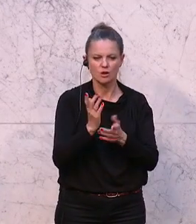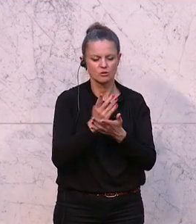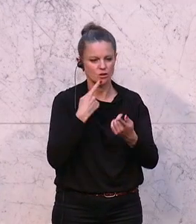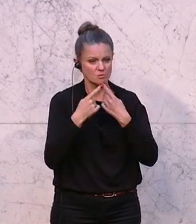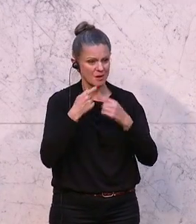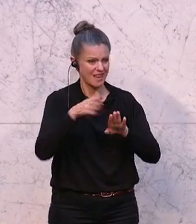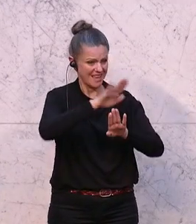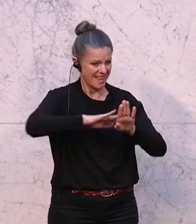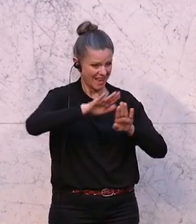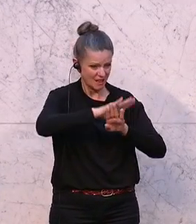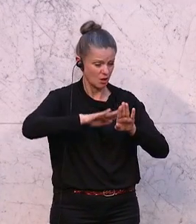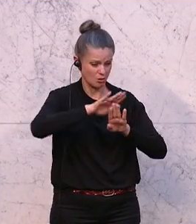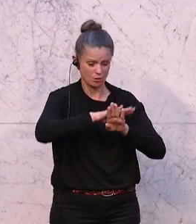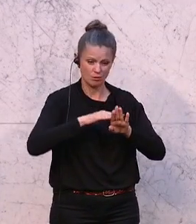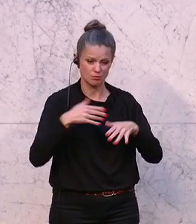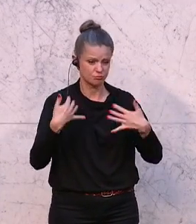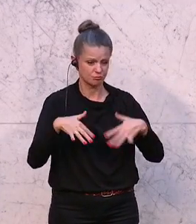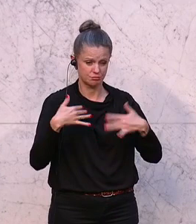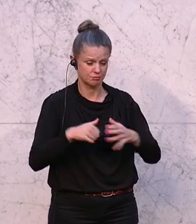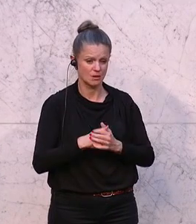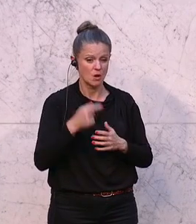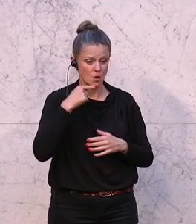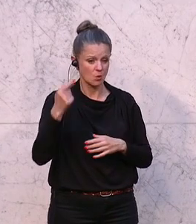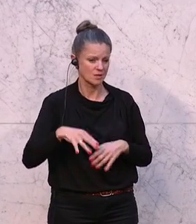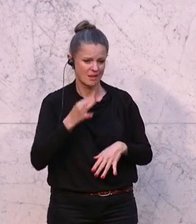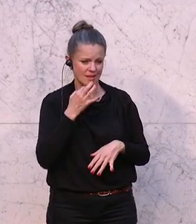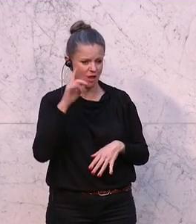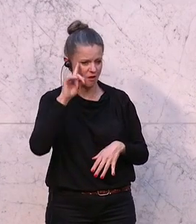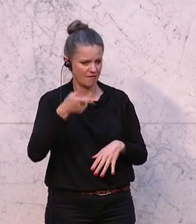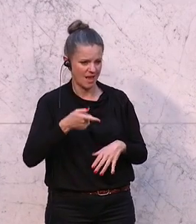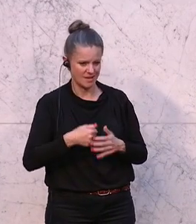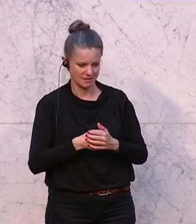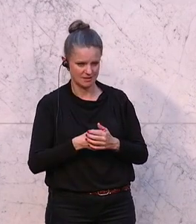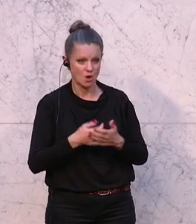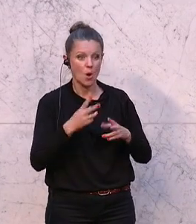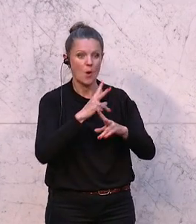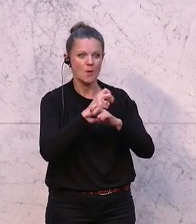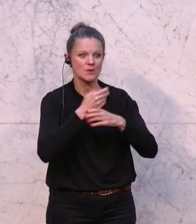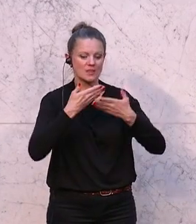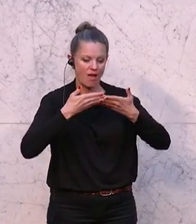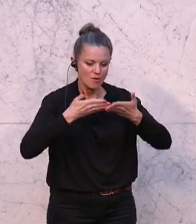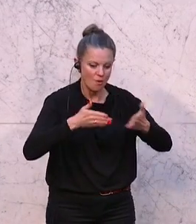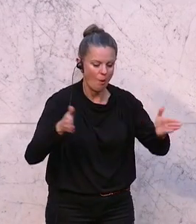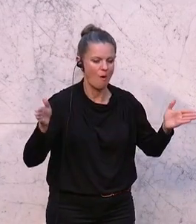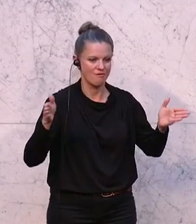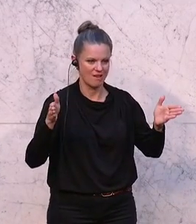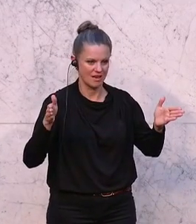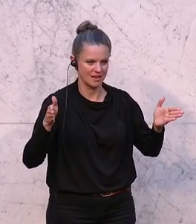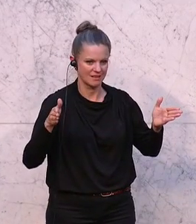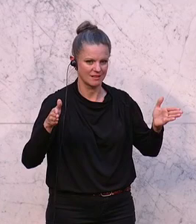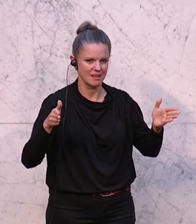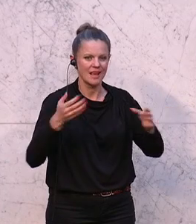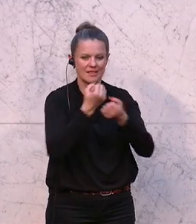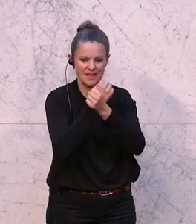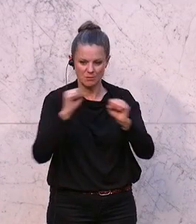Russland hat in dem Fall sehr genau gewusst, dass es durch das Einfallstor Österreich, nämlich genau durch die Diebe der